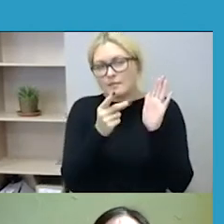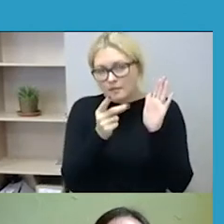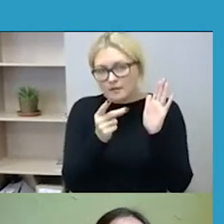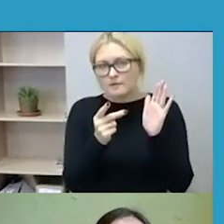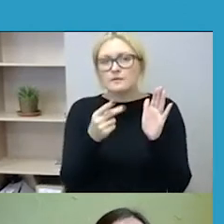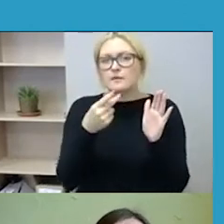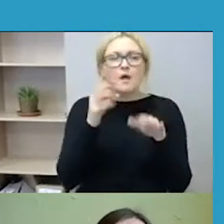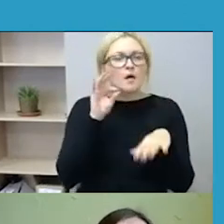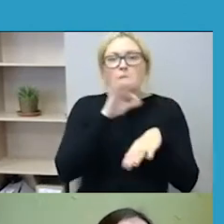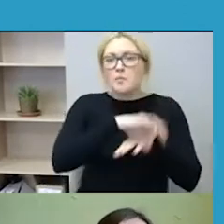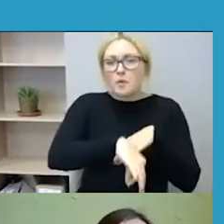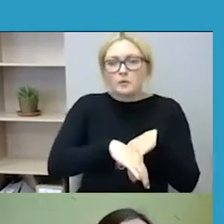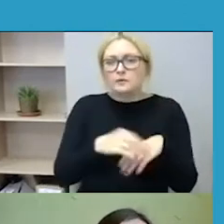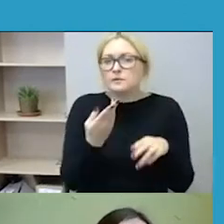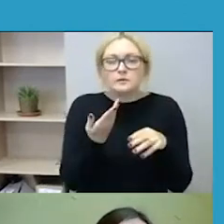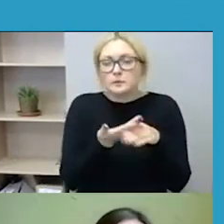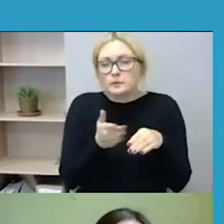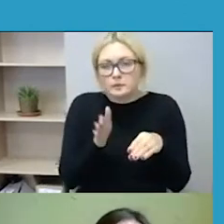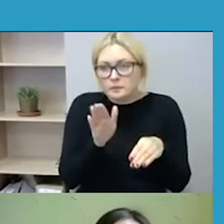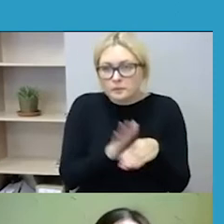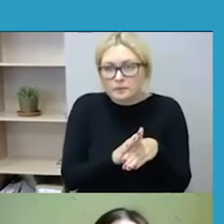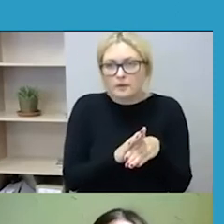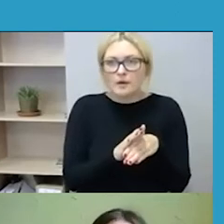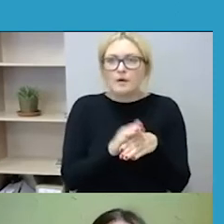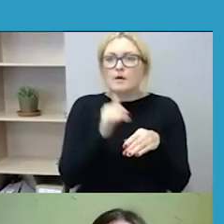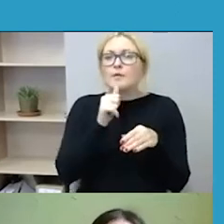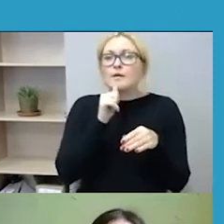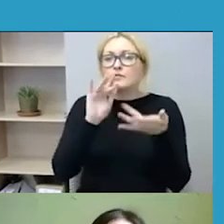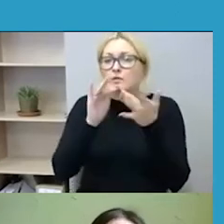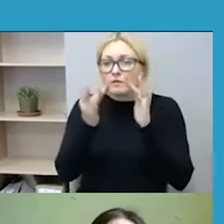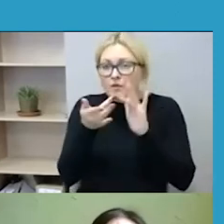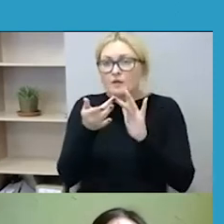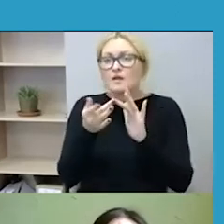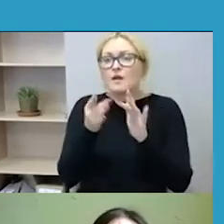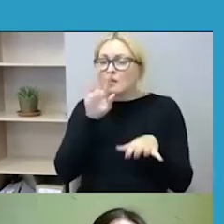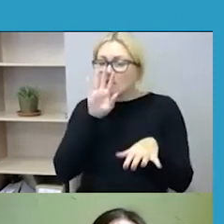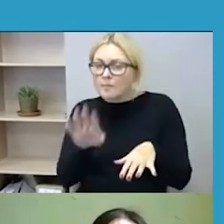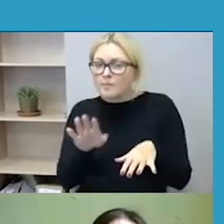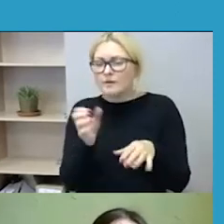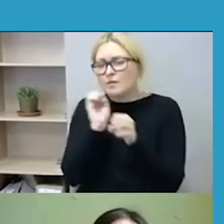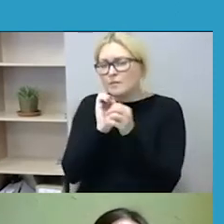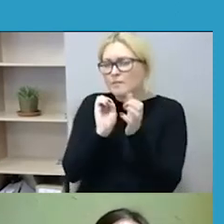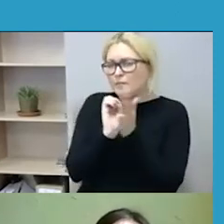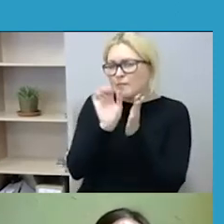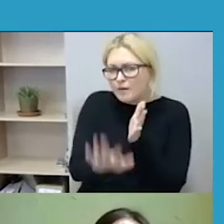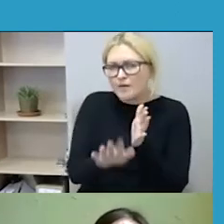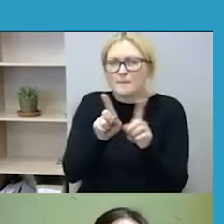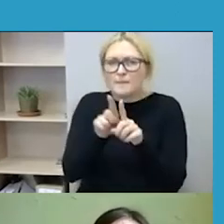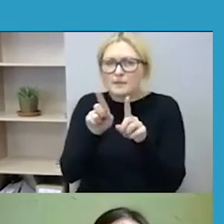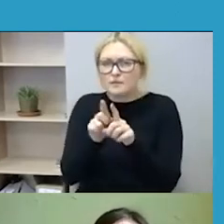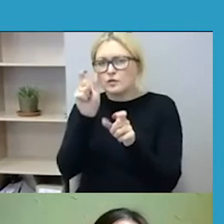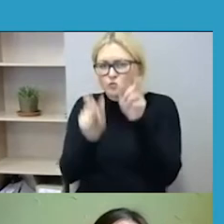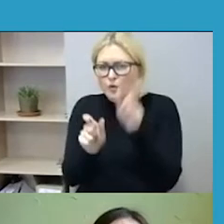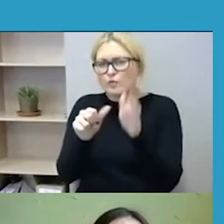nepykantos komentarai internete dažnai nepasiekia tokią pavojingumo ligmens, kuris yra reikalingas taikyti